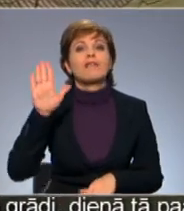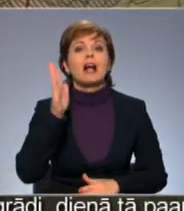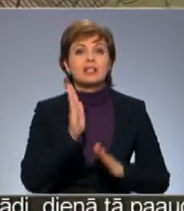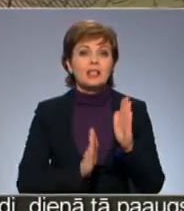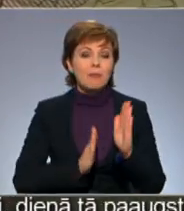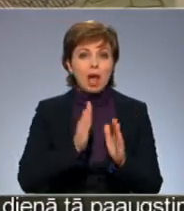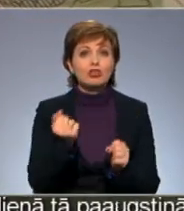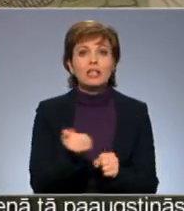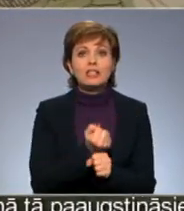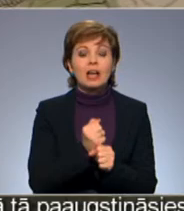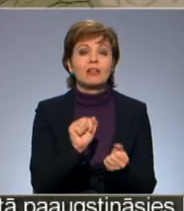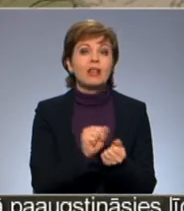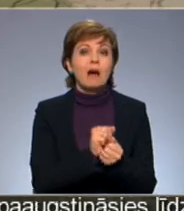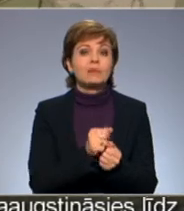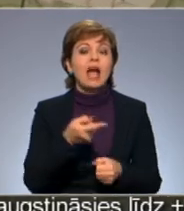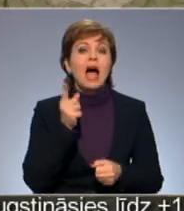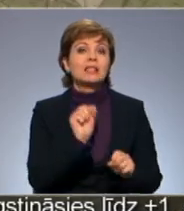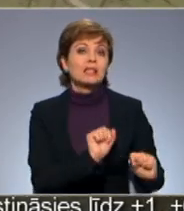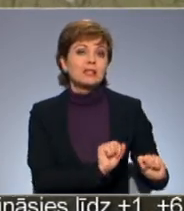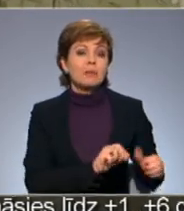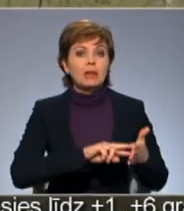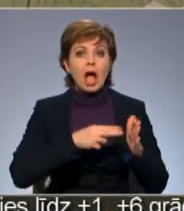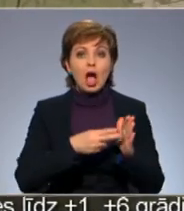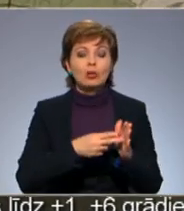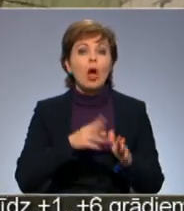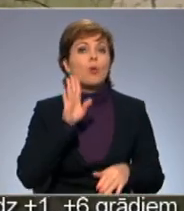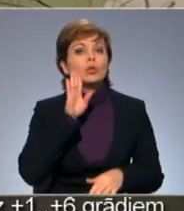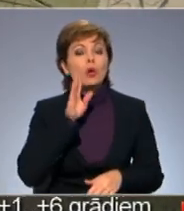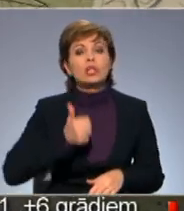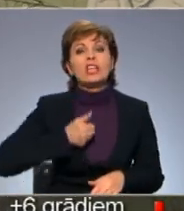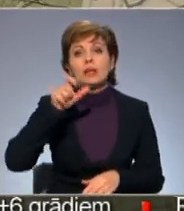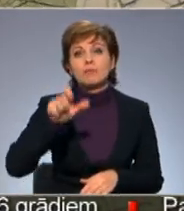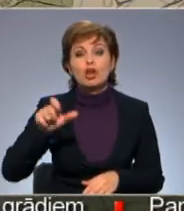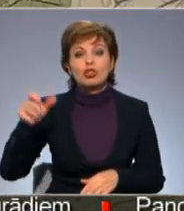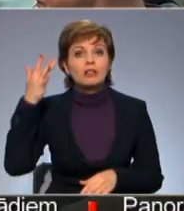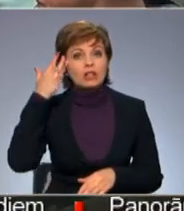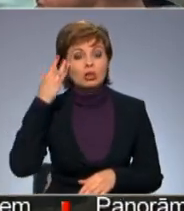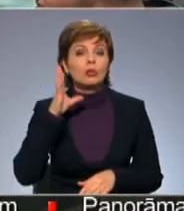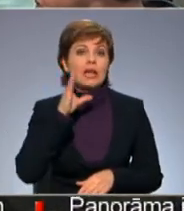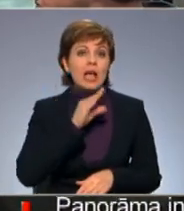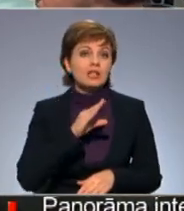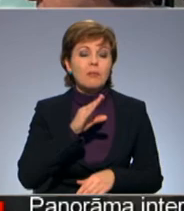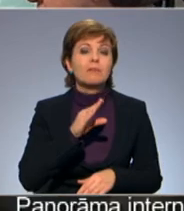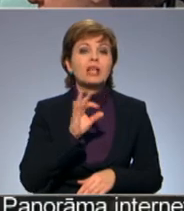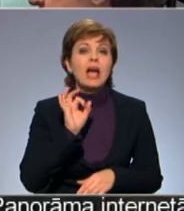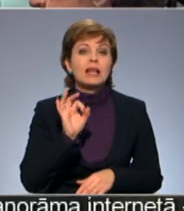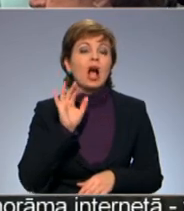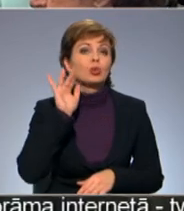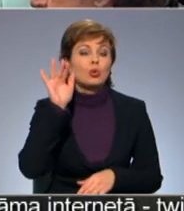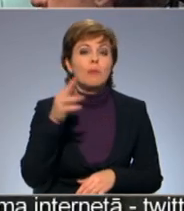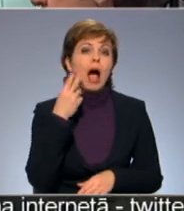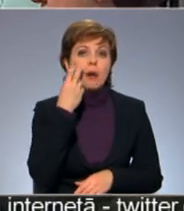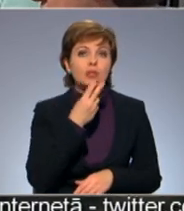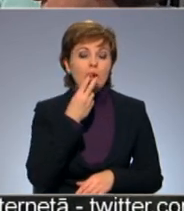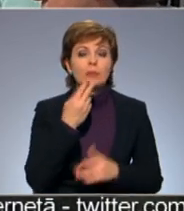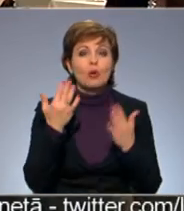Izstrādājot dabas aizsardzības plānu uzklausīt īpašnieku viedokļu, lai būtu iespējami reāli turpmākie apsaimniekošanas